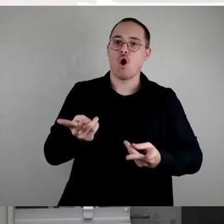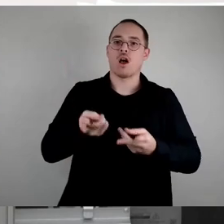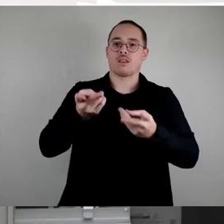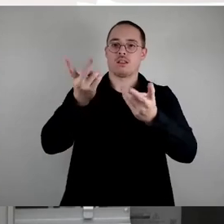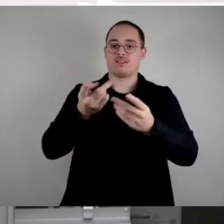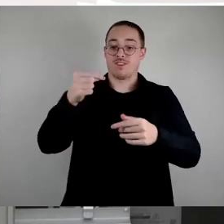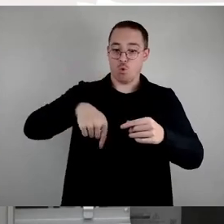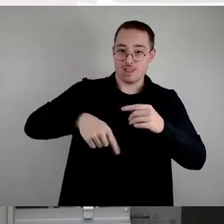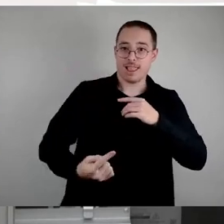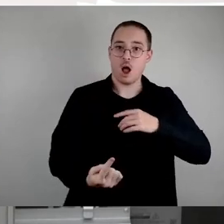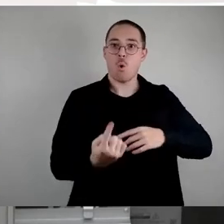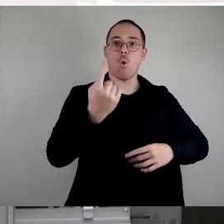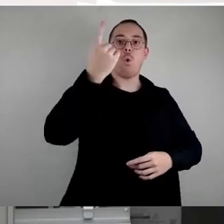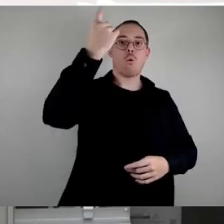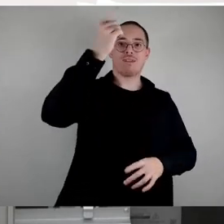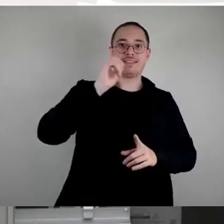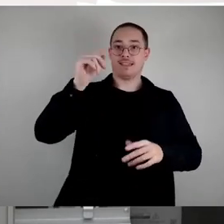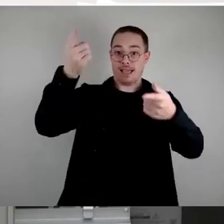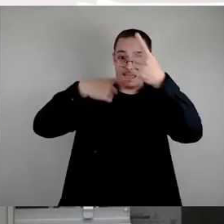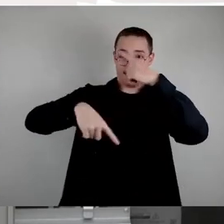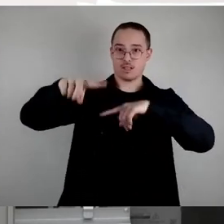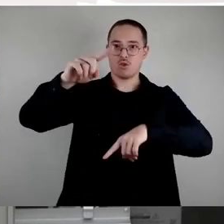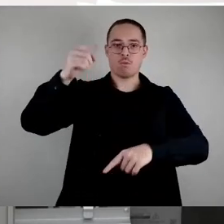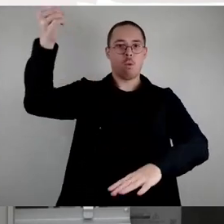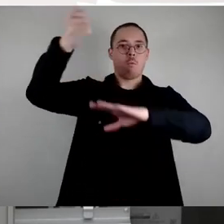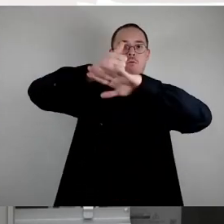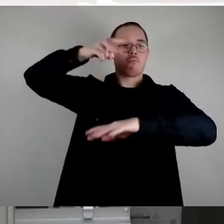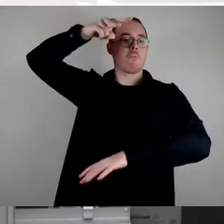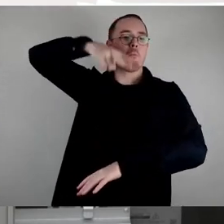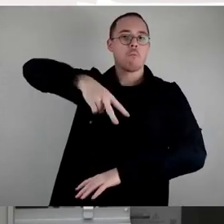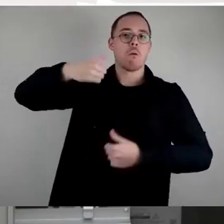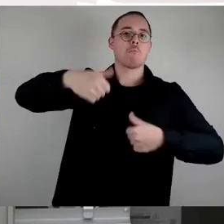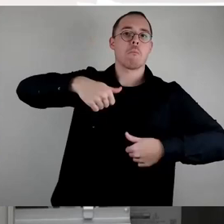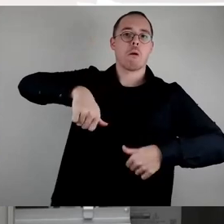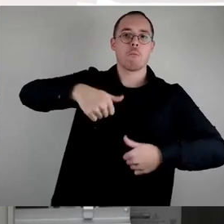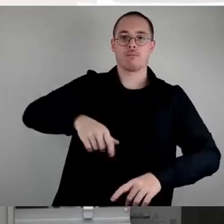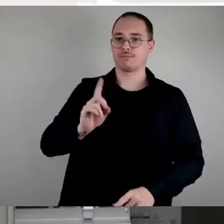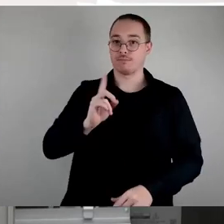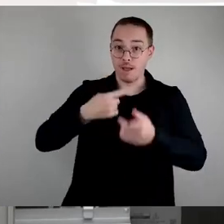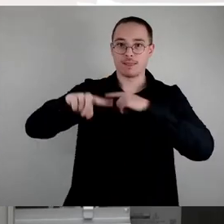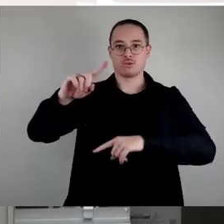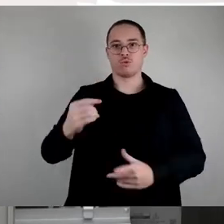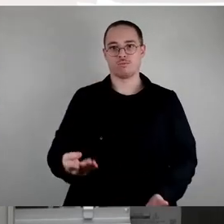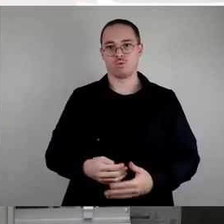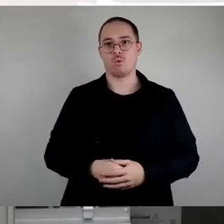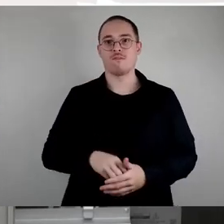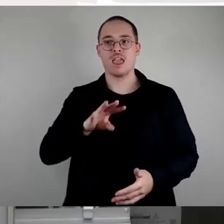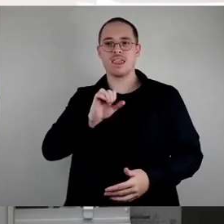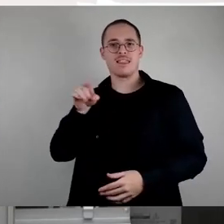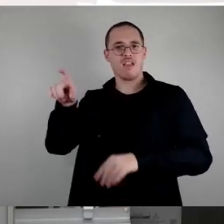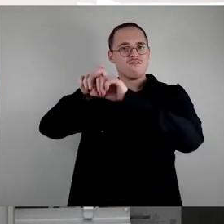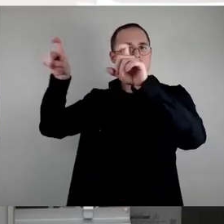Herr Wirtz, um eine, sage ich mal, Erleichterung der Verwaltung durch die WED oder andere große Genossenschaft. Darum geht es